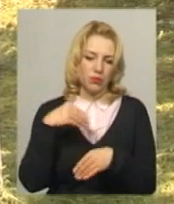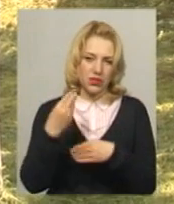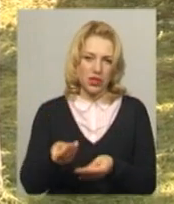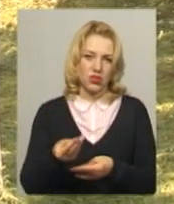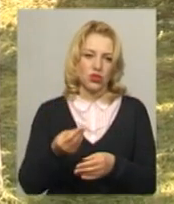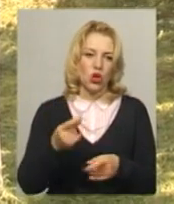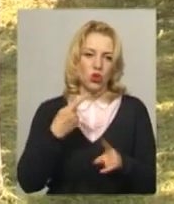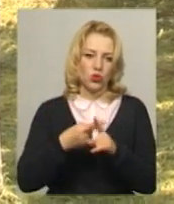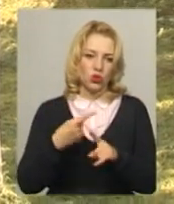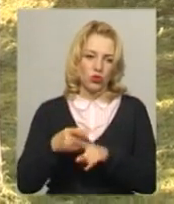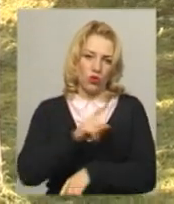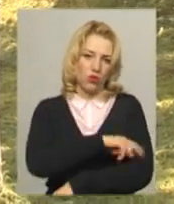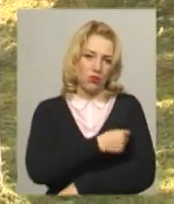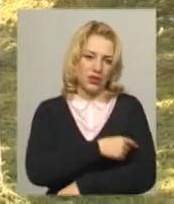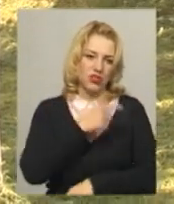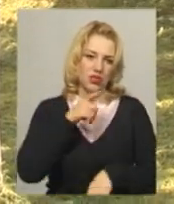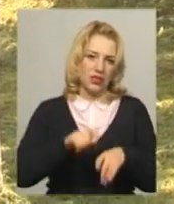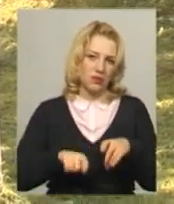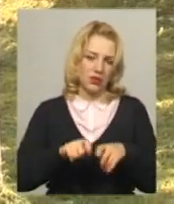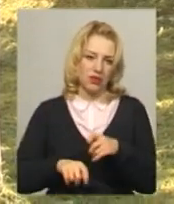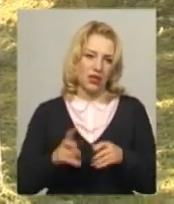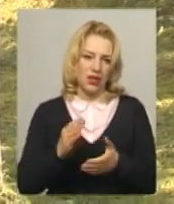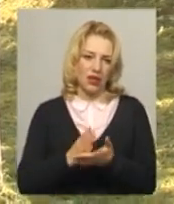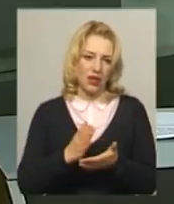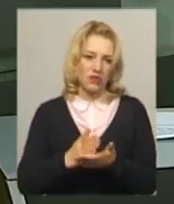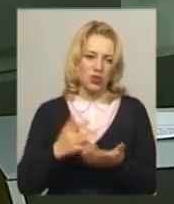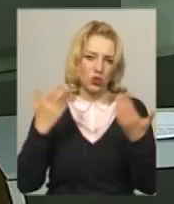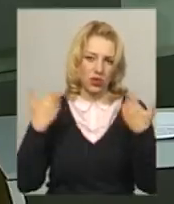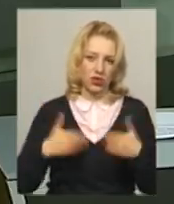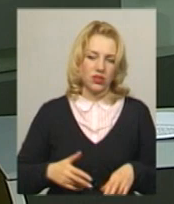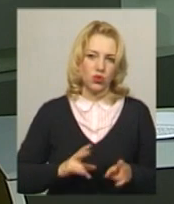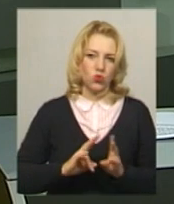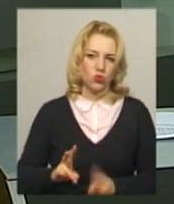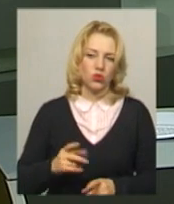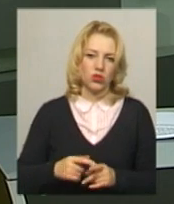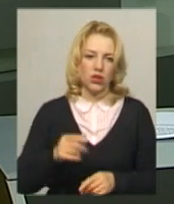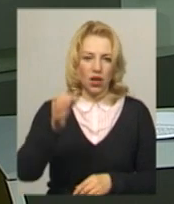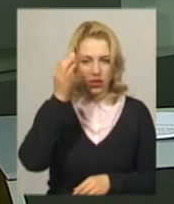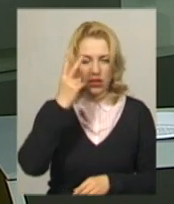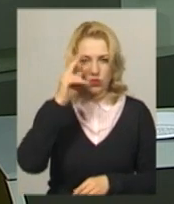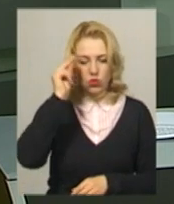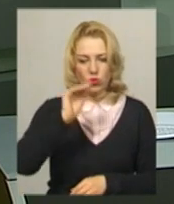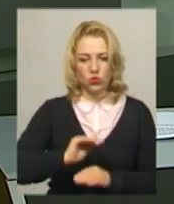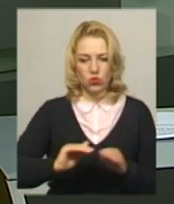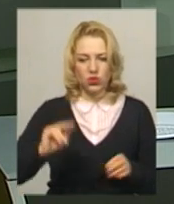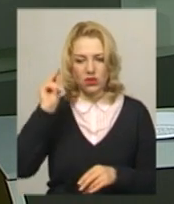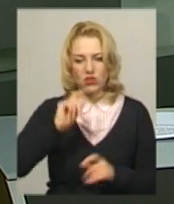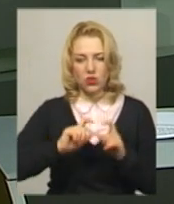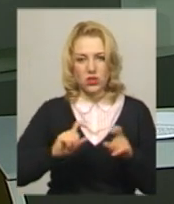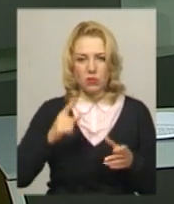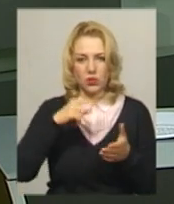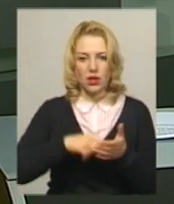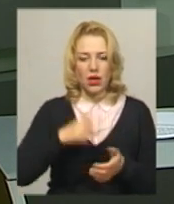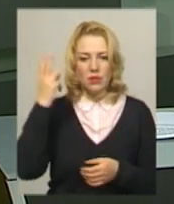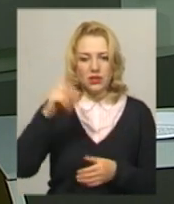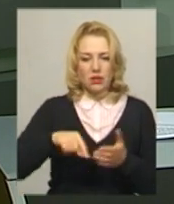-медична експертиза на наявність цілесних ушкоджень. Нагадаю, двоє учнів навчального закладу потрапили до Хмельницької